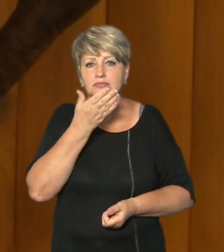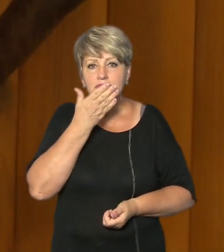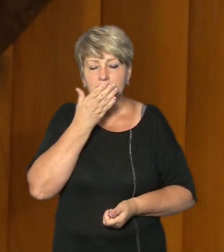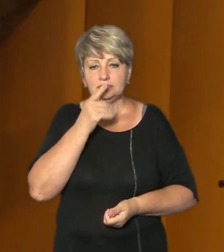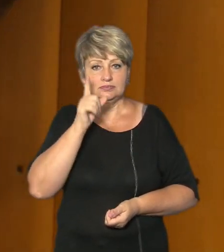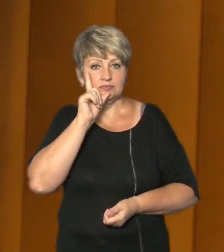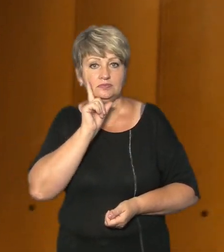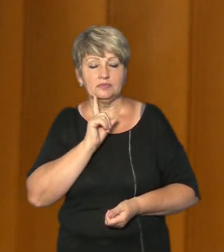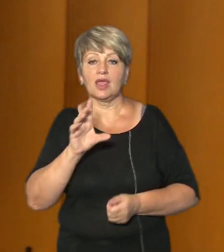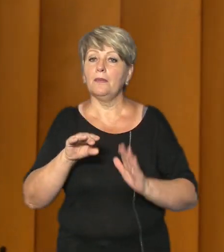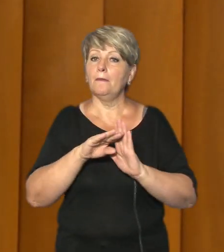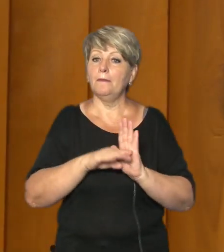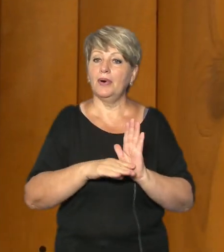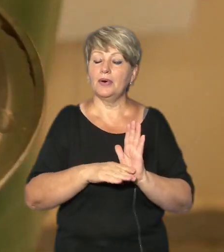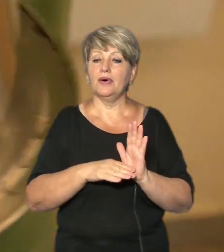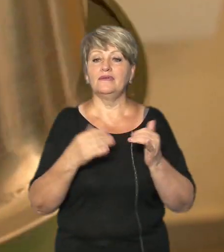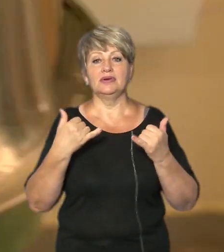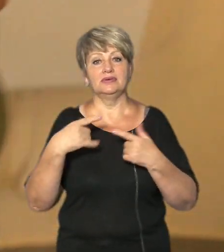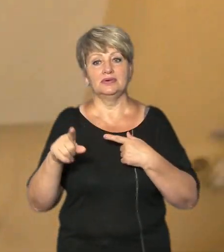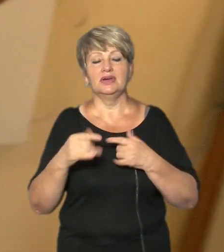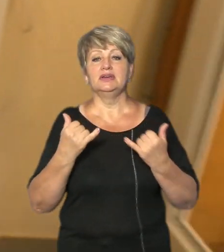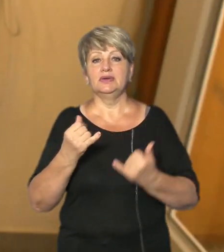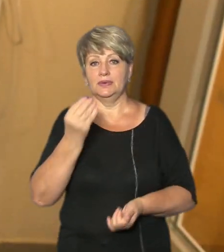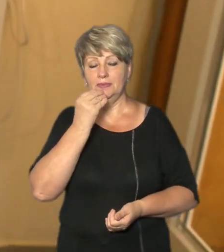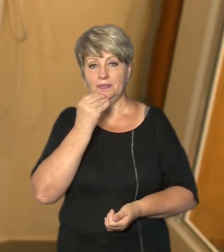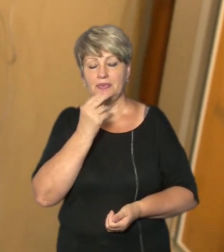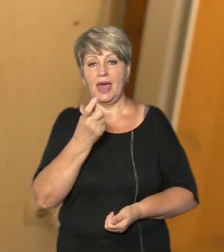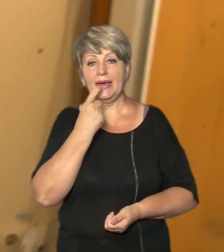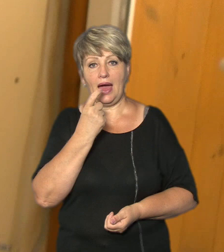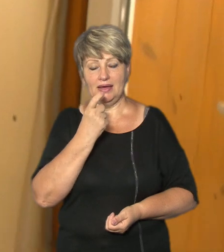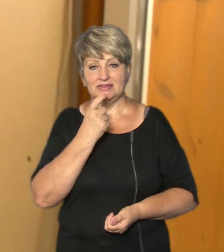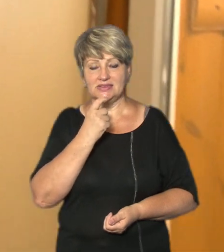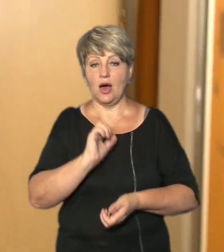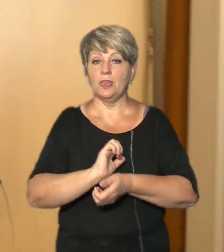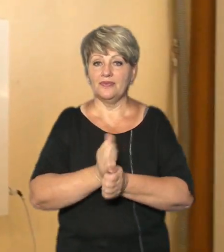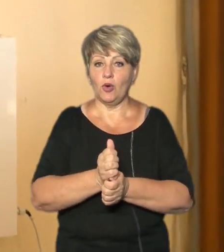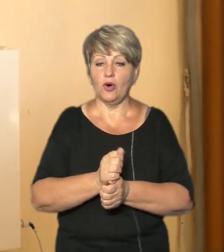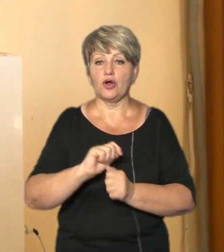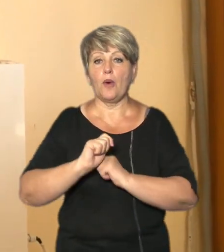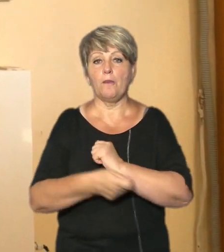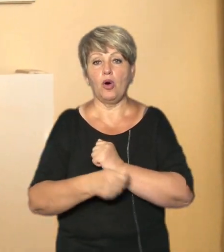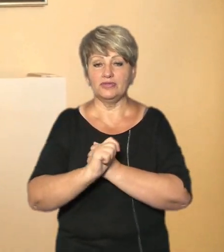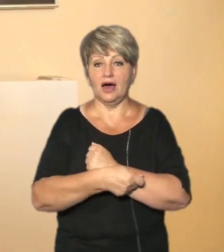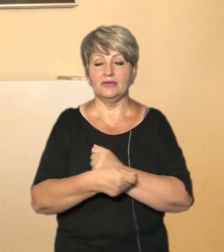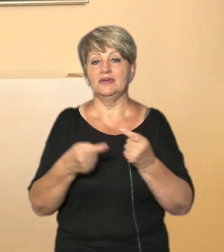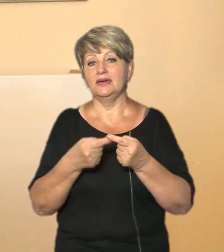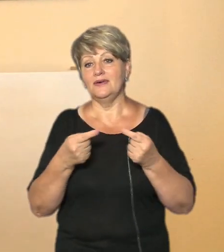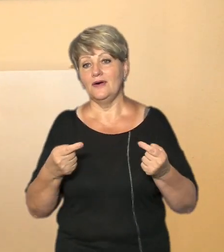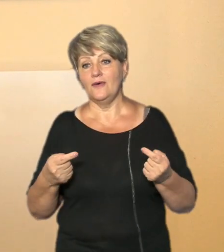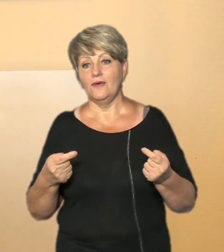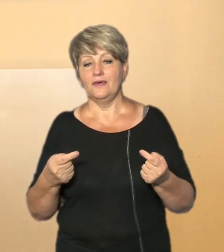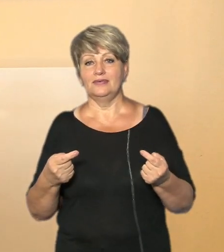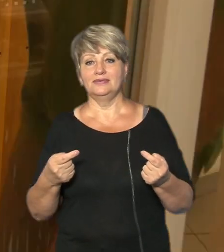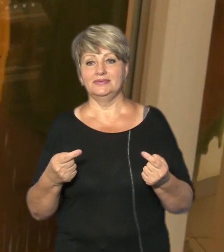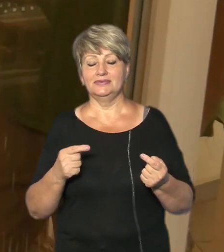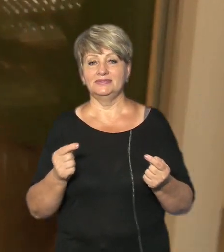графіку – годілля тамаринів У них на сніданок сьогодні переполені яйця, творог, банани, фрукти, фруктова